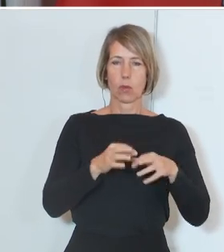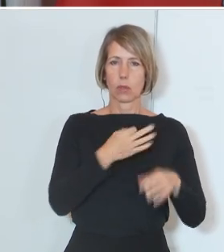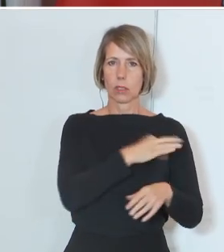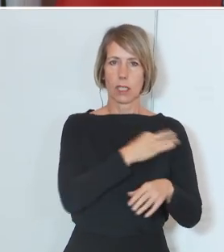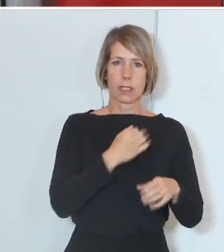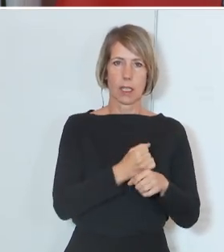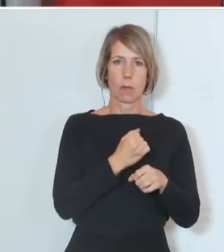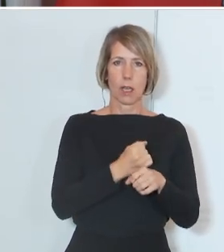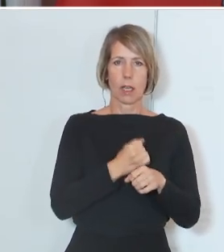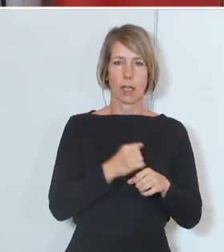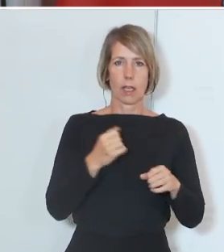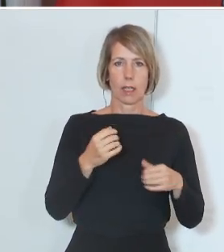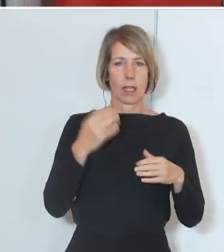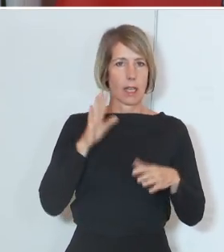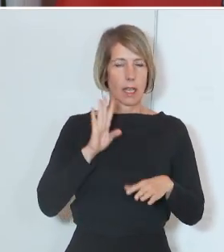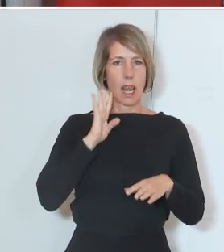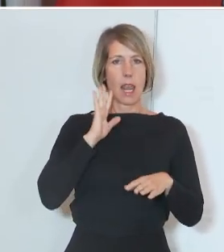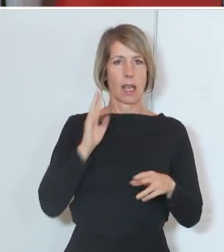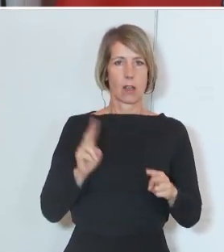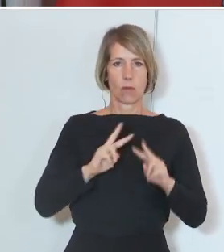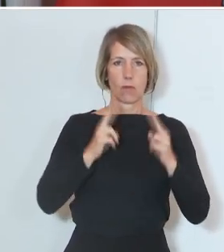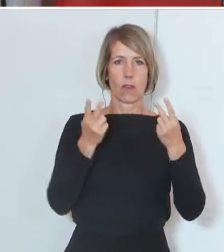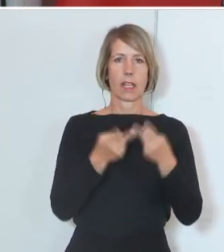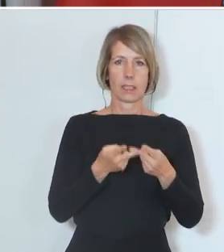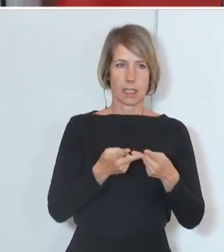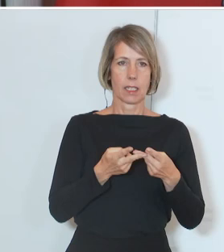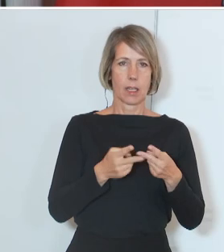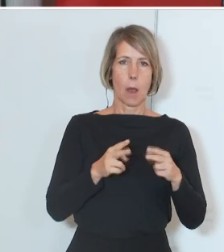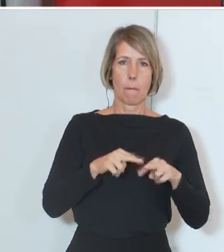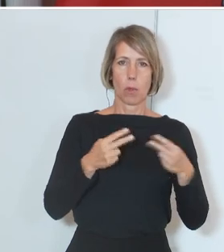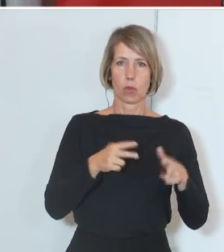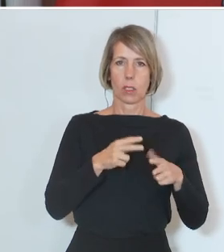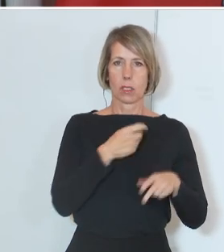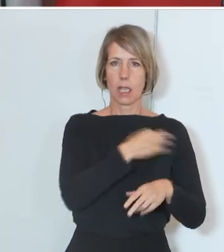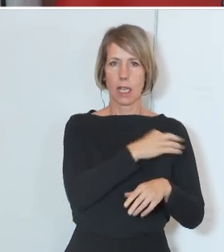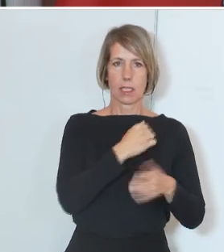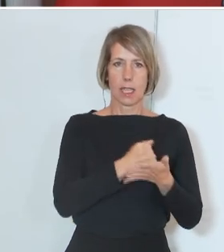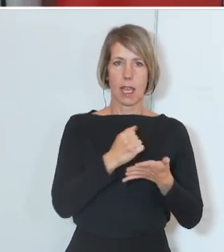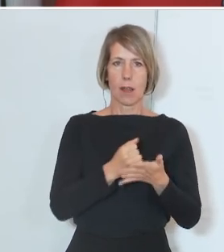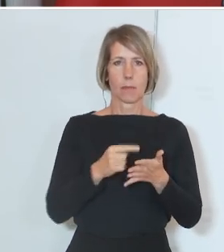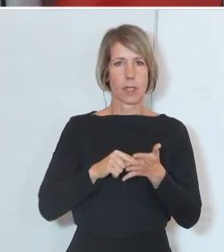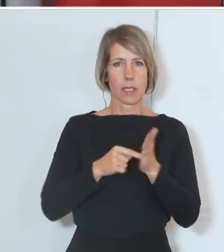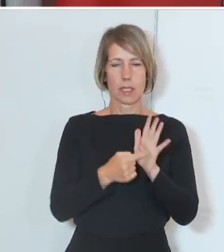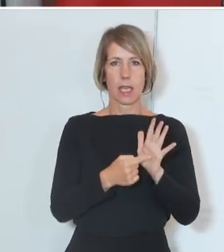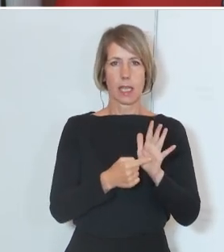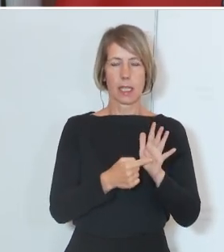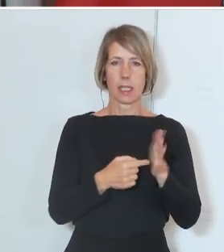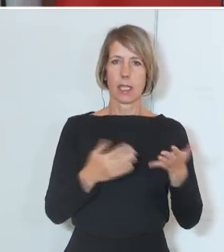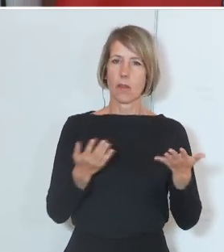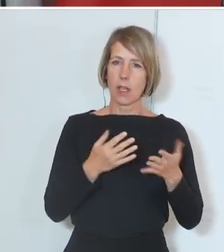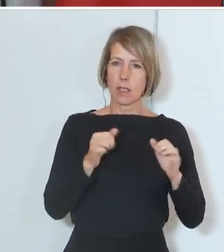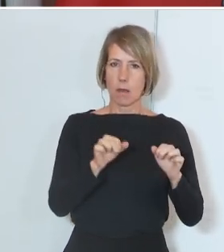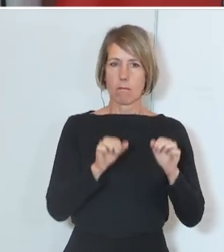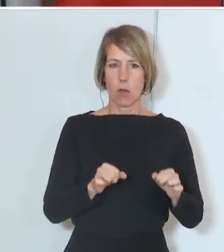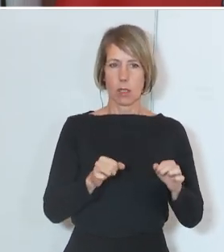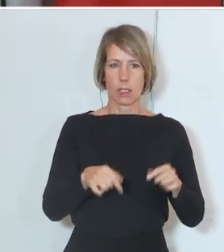Klangweltenkanzleramt, jüdisches Leben vor den Vorhang holen und hier einfach zu zeigen, was hier auch alles möglich ist, was hier mitten